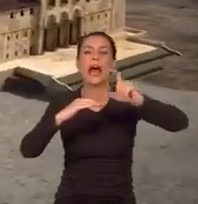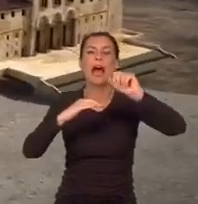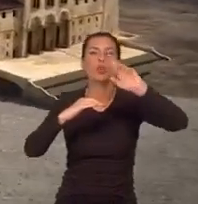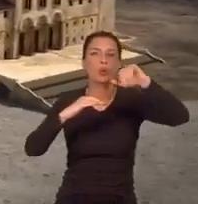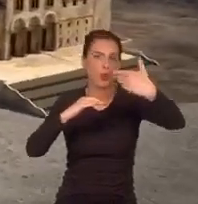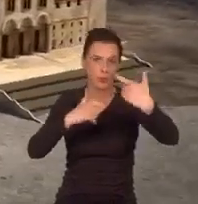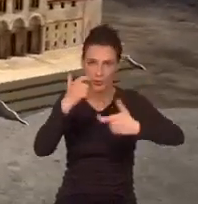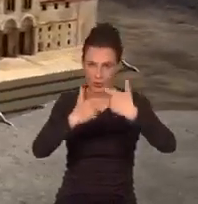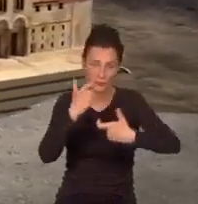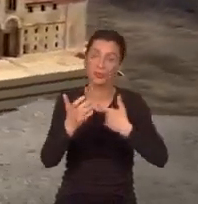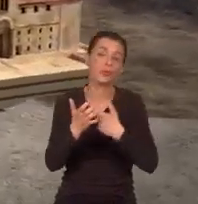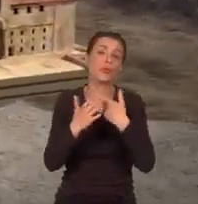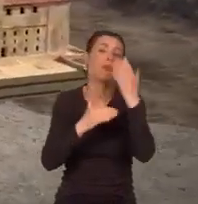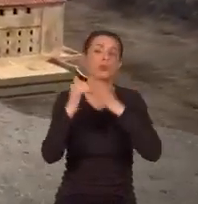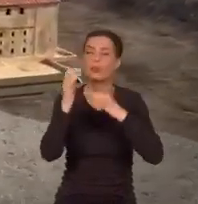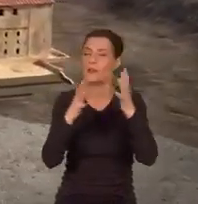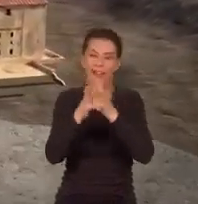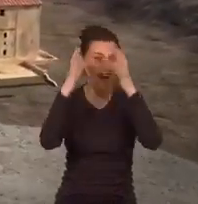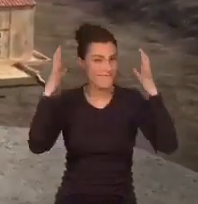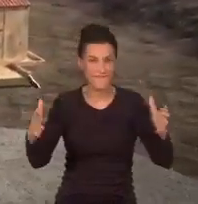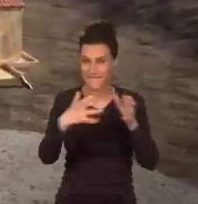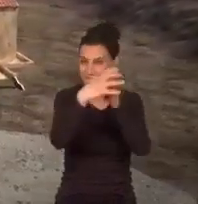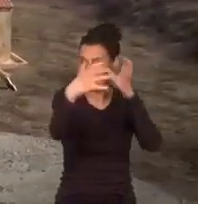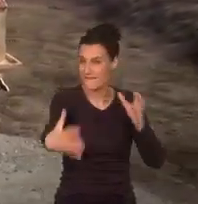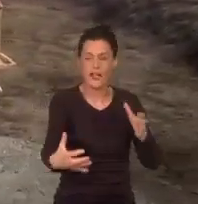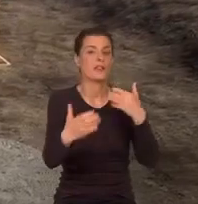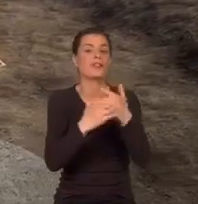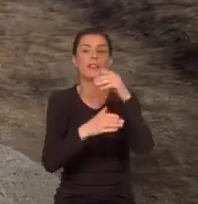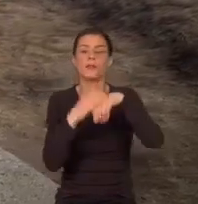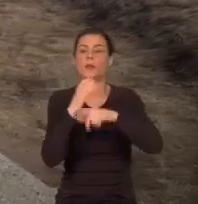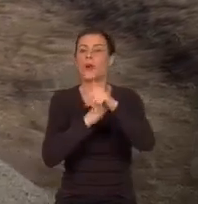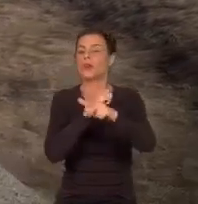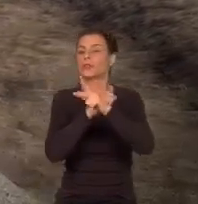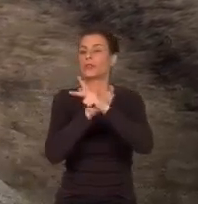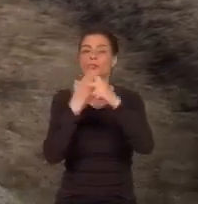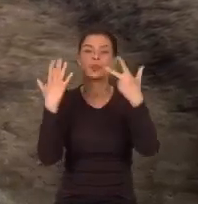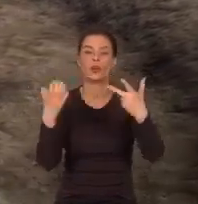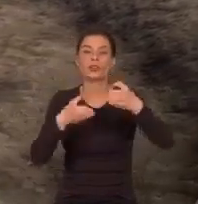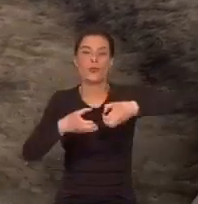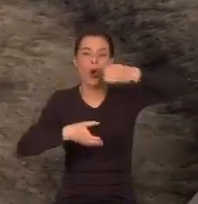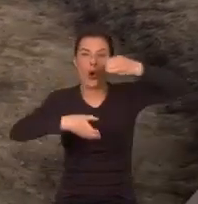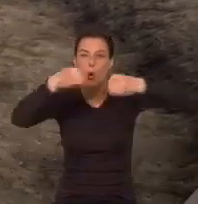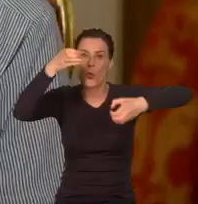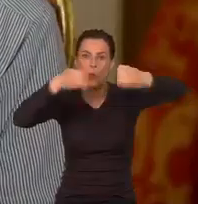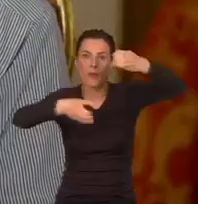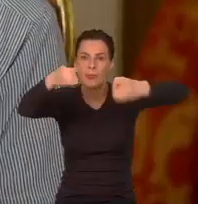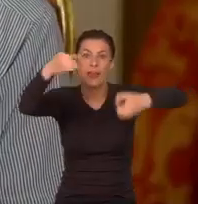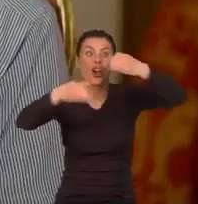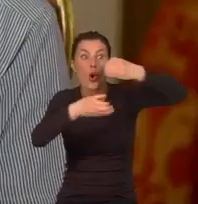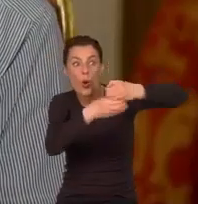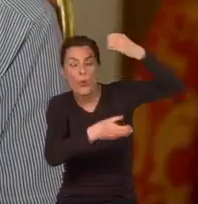To był budynek kolosalnych rozmiarów, z 88 kolumnami z cennego marmuru.